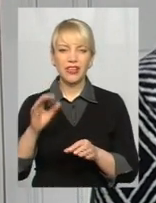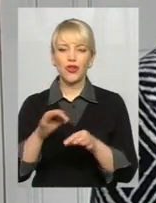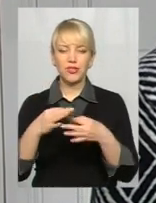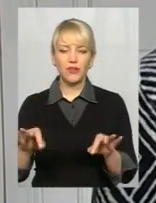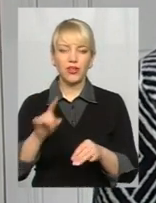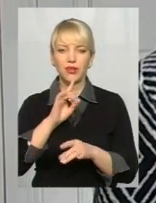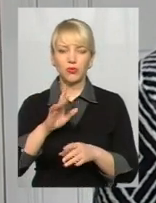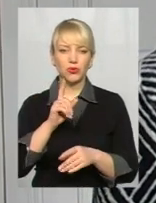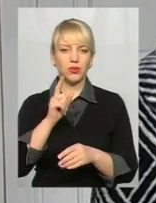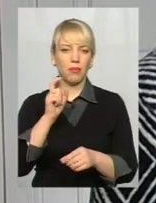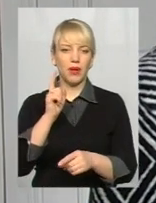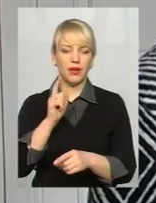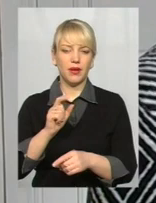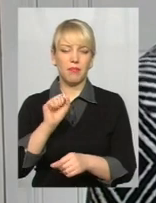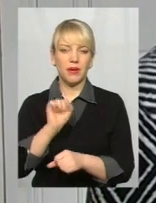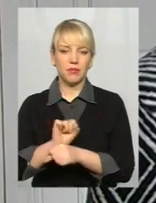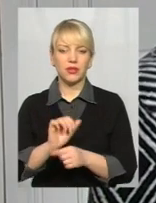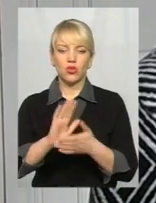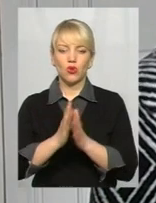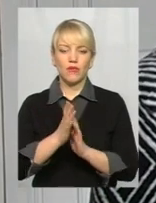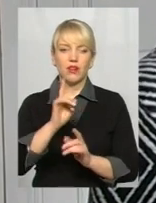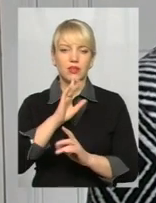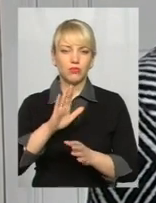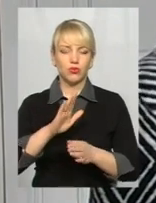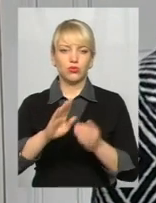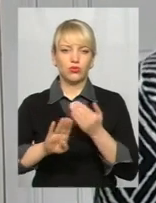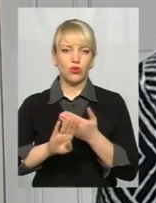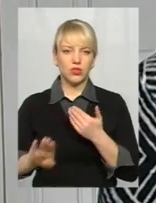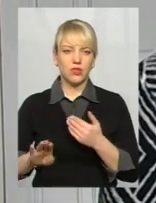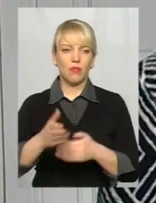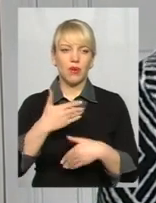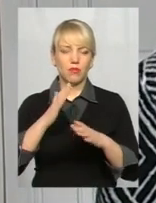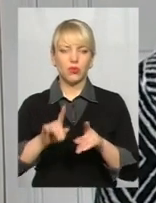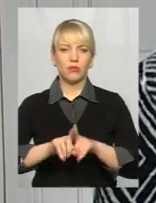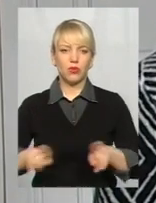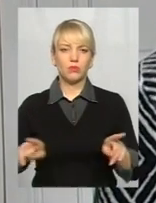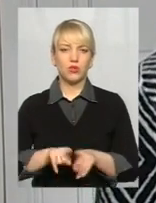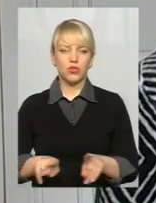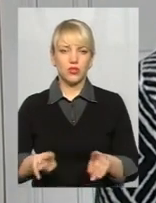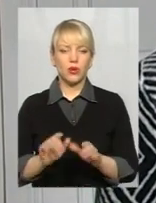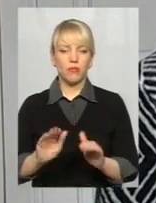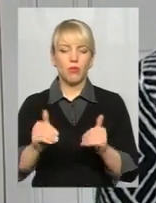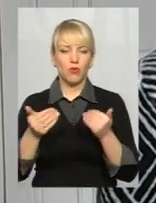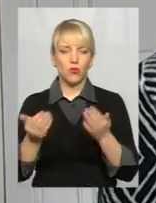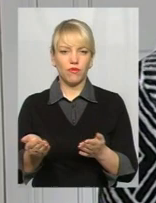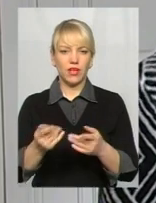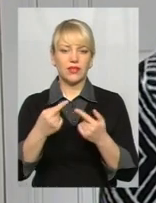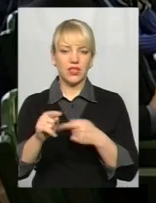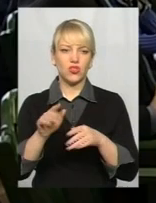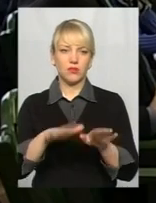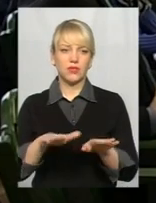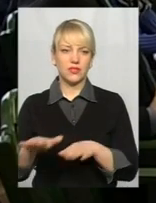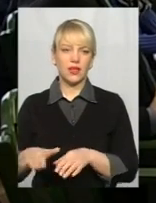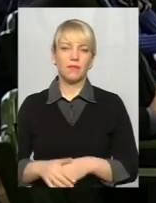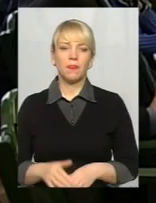не будуть припинені договори, не будуть розірвані. Ми будемо розповсюджувачам пропонувати інші місця.